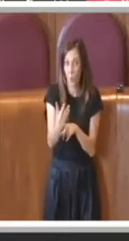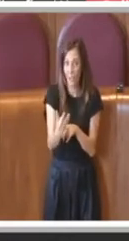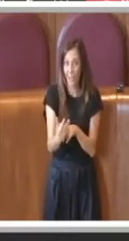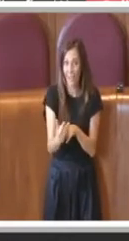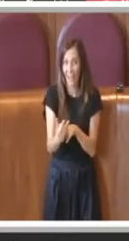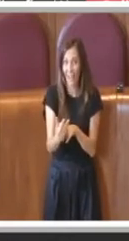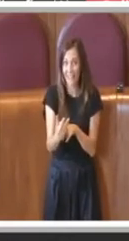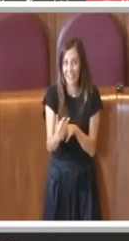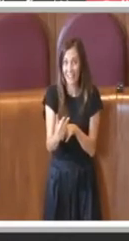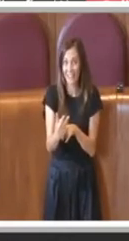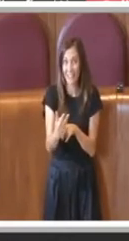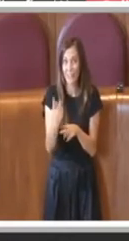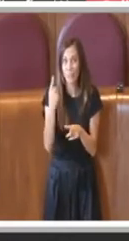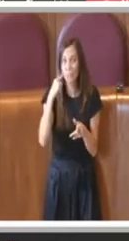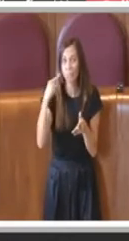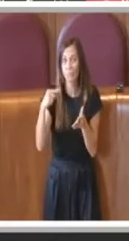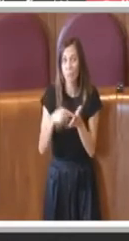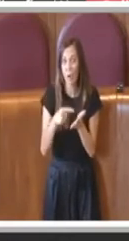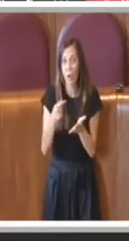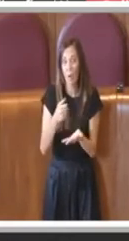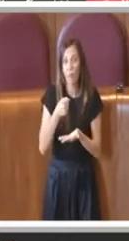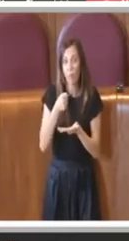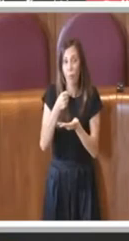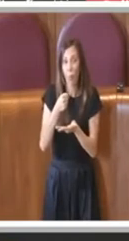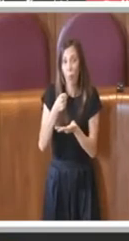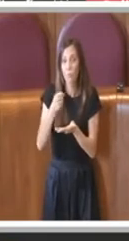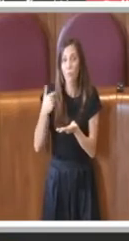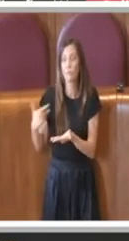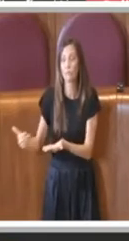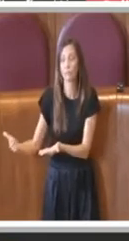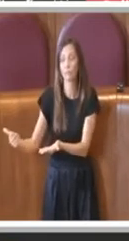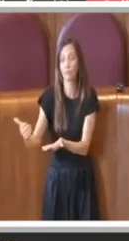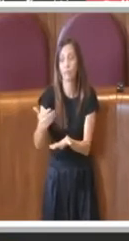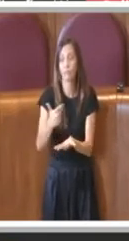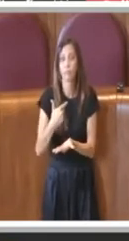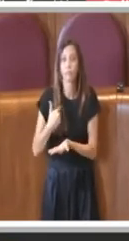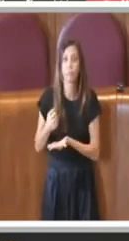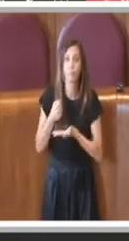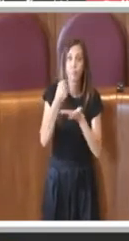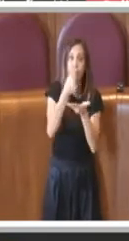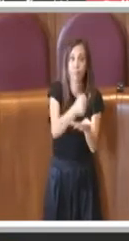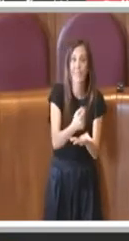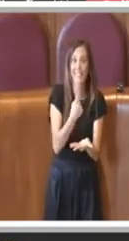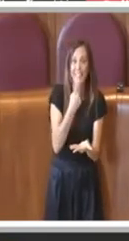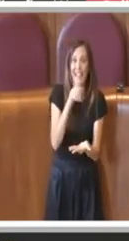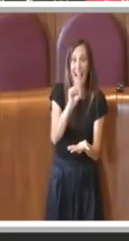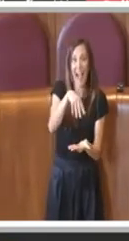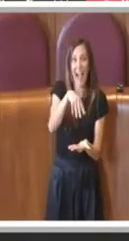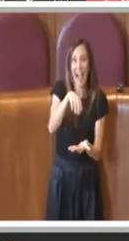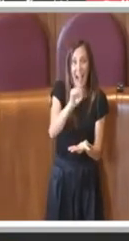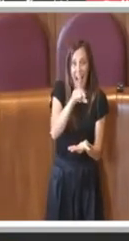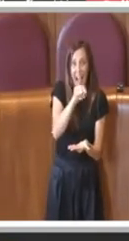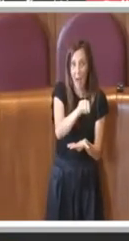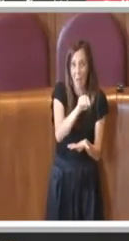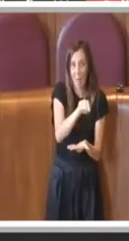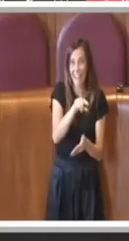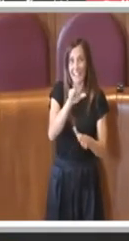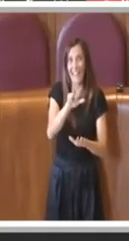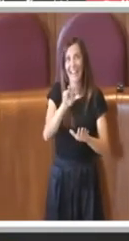restituiti questi fondi ad AMA e parliamo di 36 milioni e mezzo per l